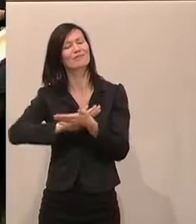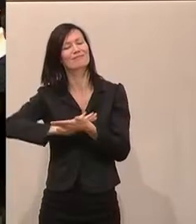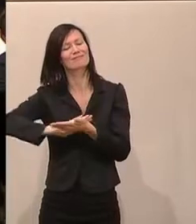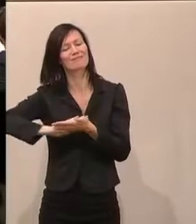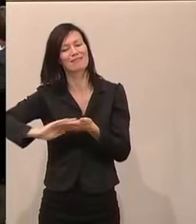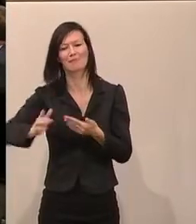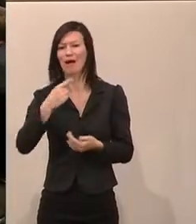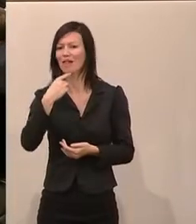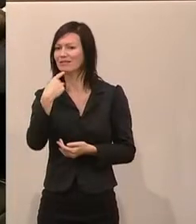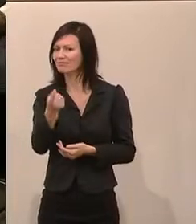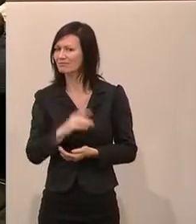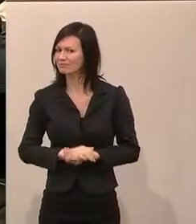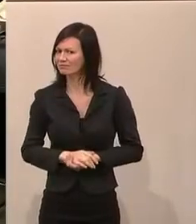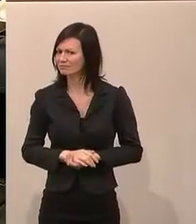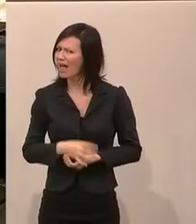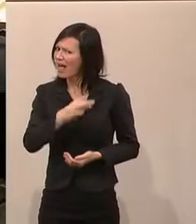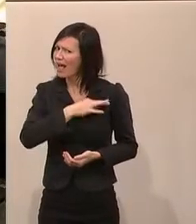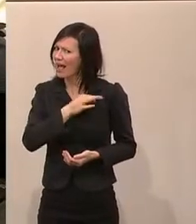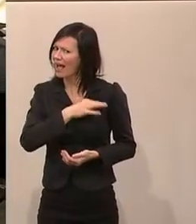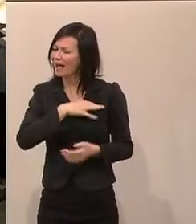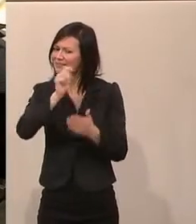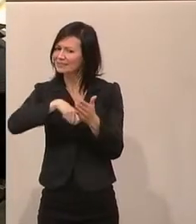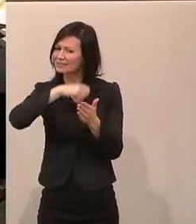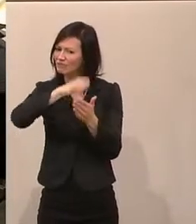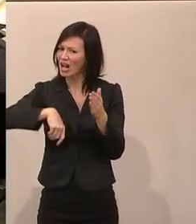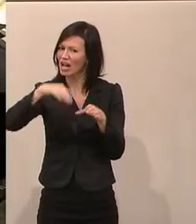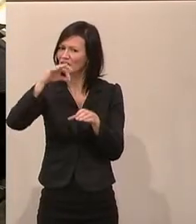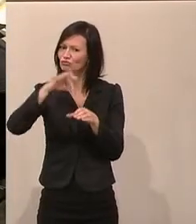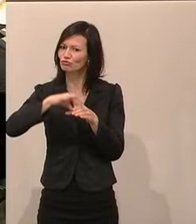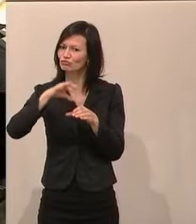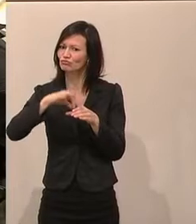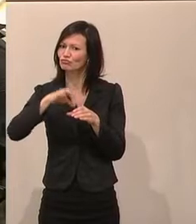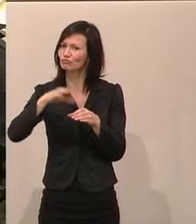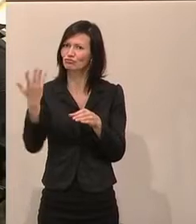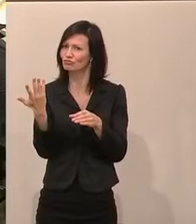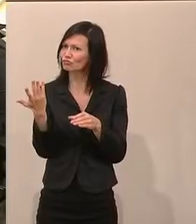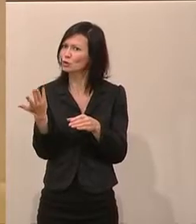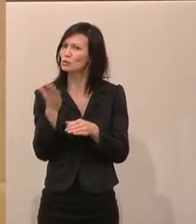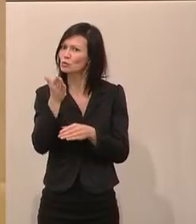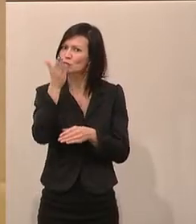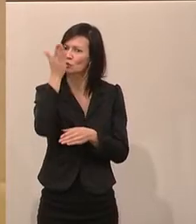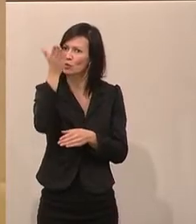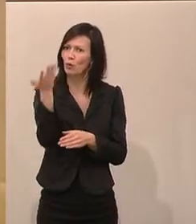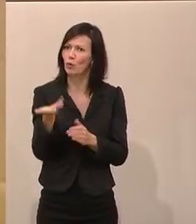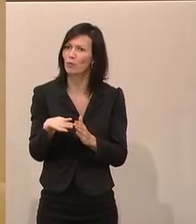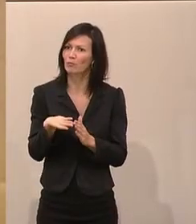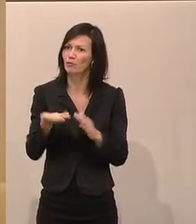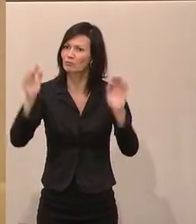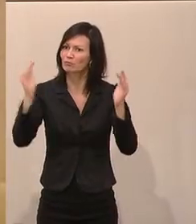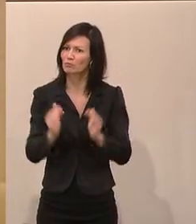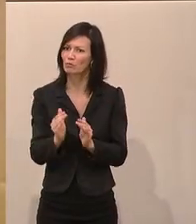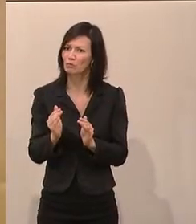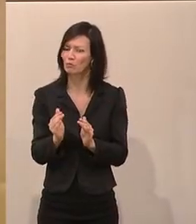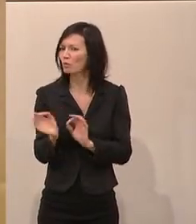kann der Klimawandel so eine wundervolle Sache sein. Intelligent kommuniziert und richtig gemanagt, schafft er Jobs und